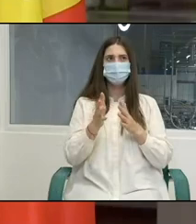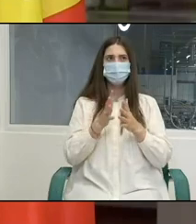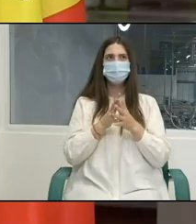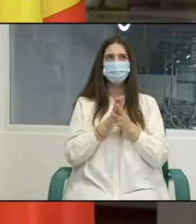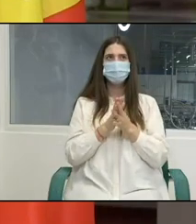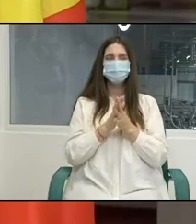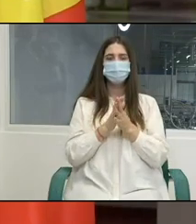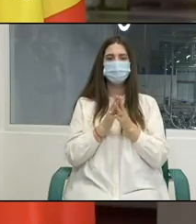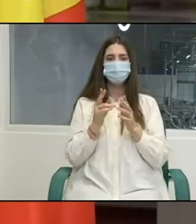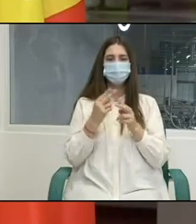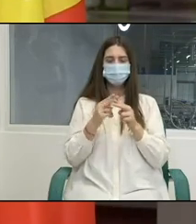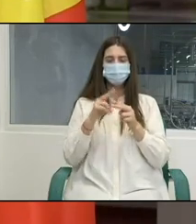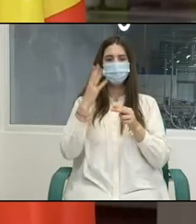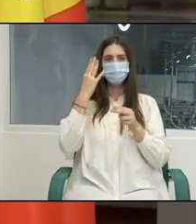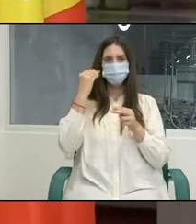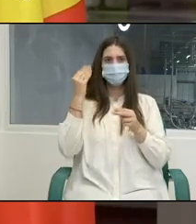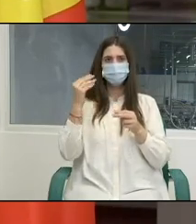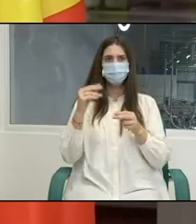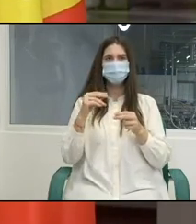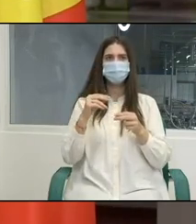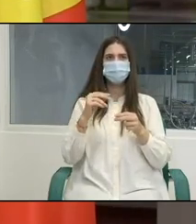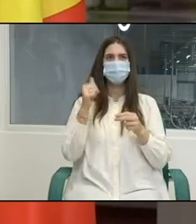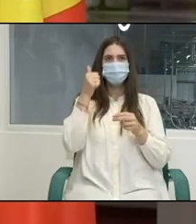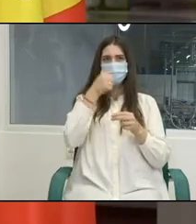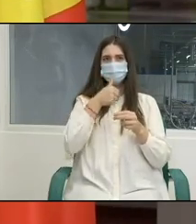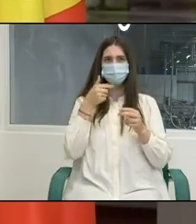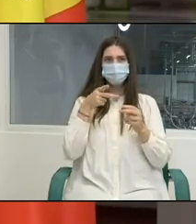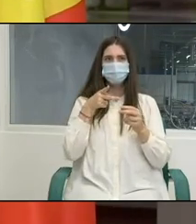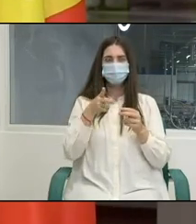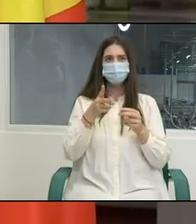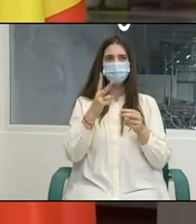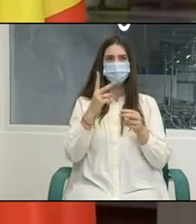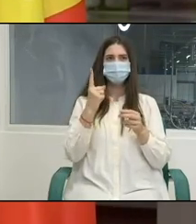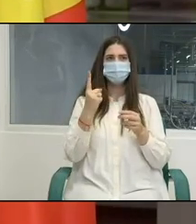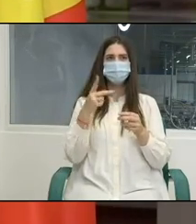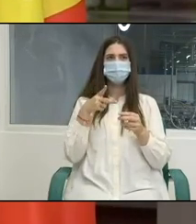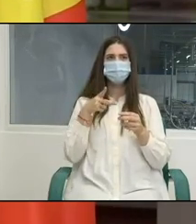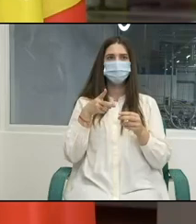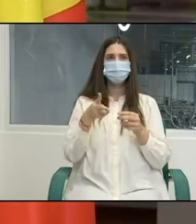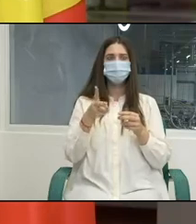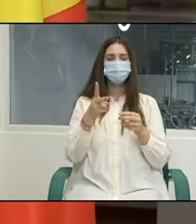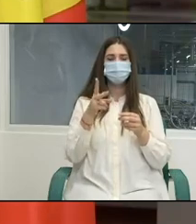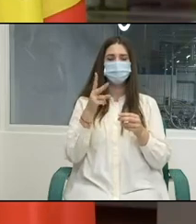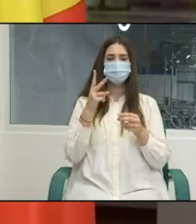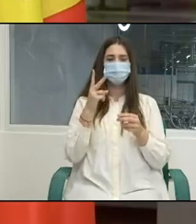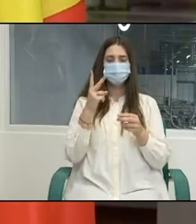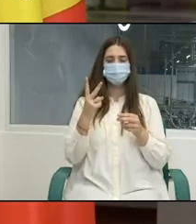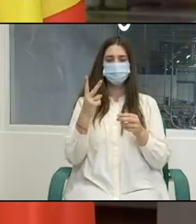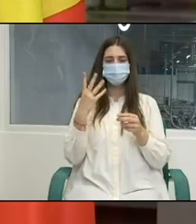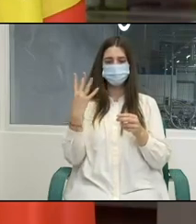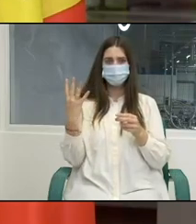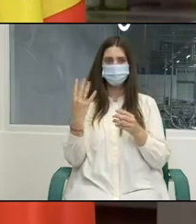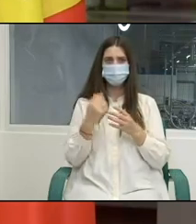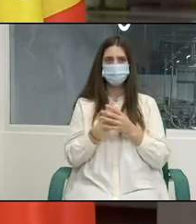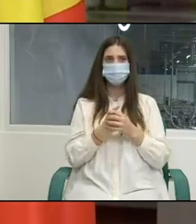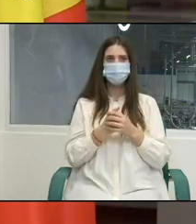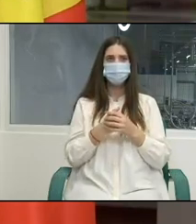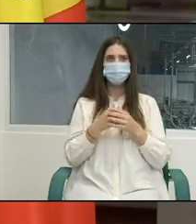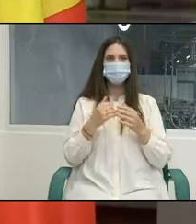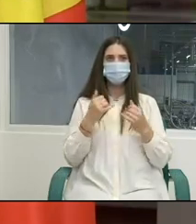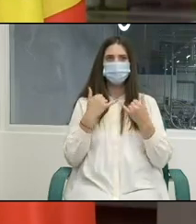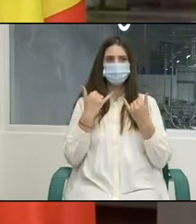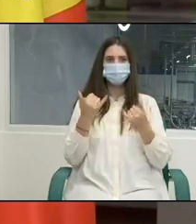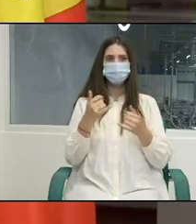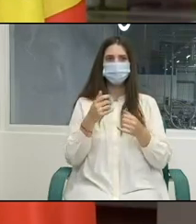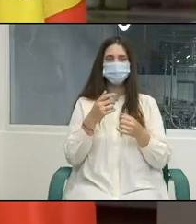decentă pentru Republica Moldova pentru anii 2021-2024 și ofer cuvântul